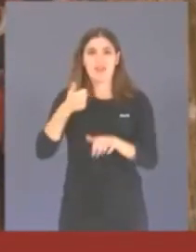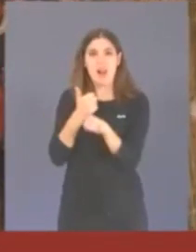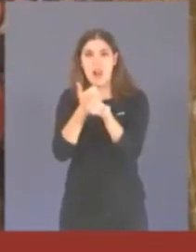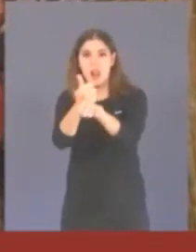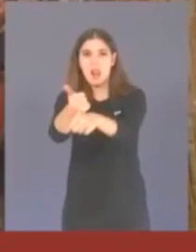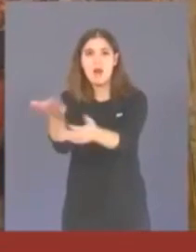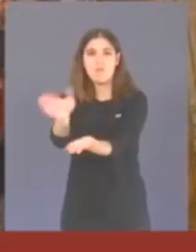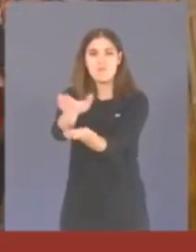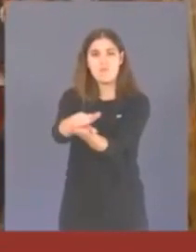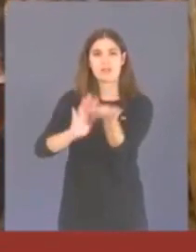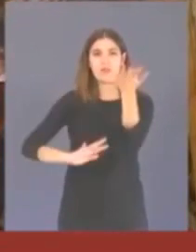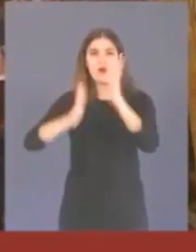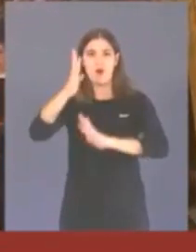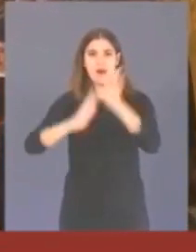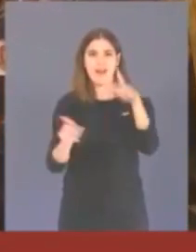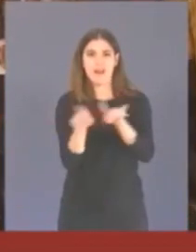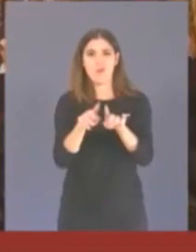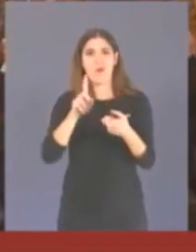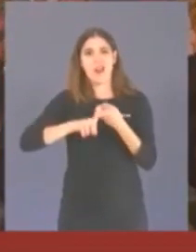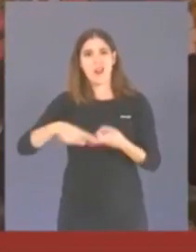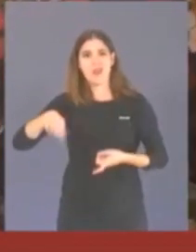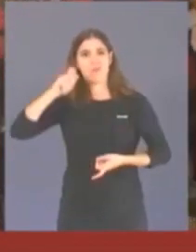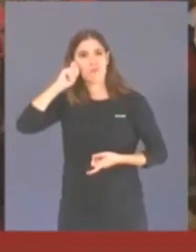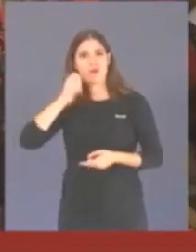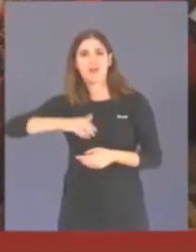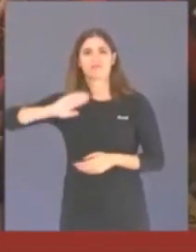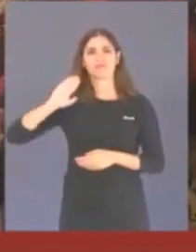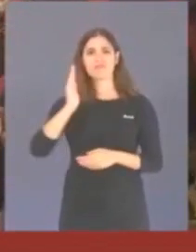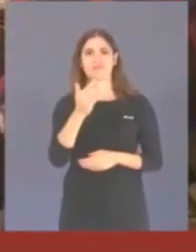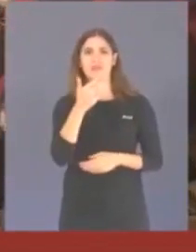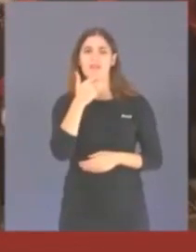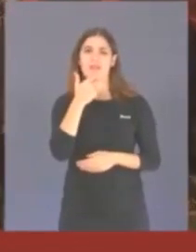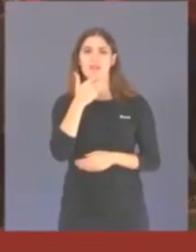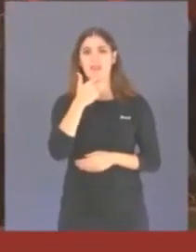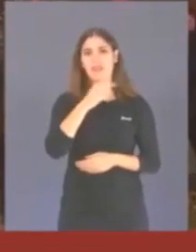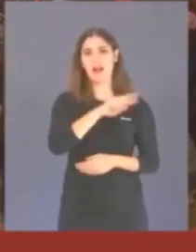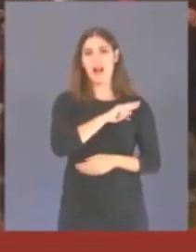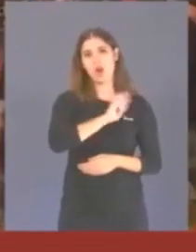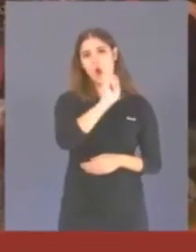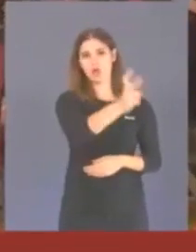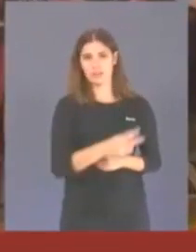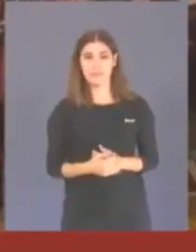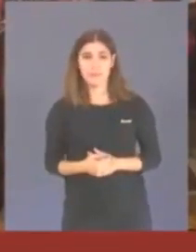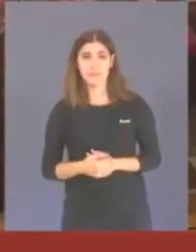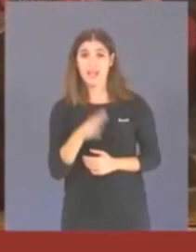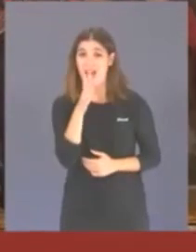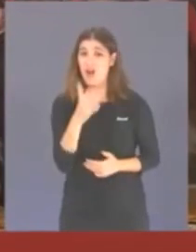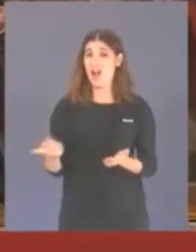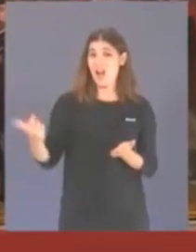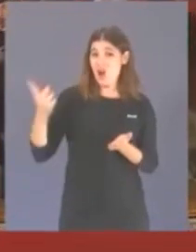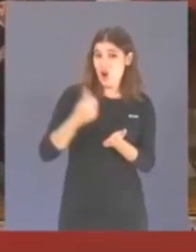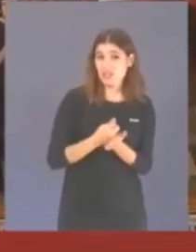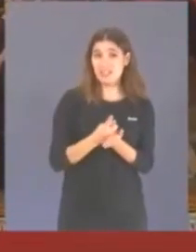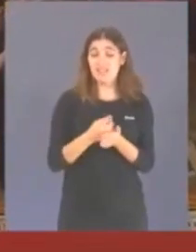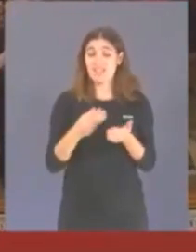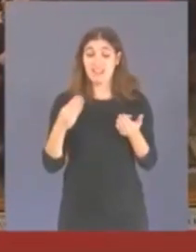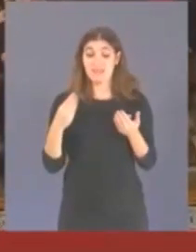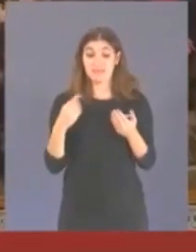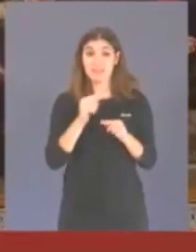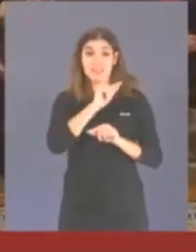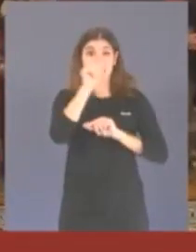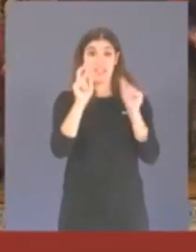condemnar a morir en la foguera junta a la seva dona, acusats de judaïsme. Ara, de nou, un organisme al límit de la vida